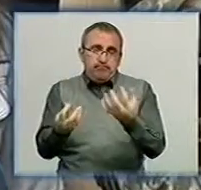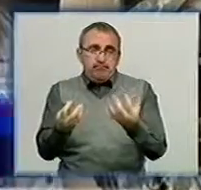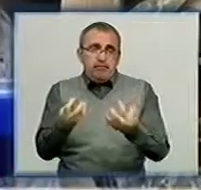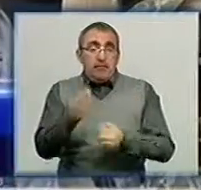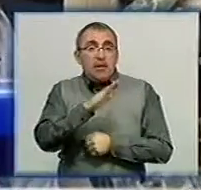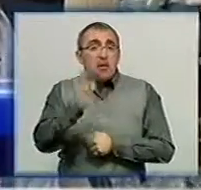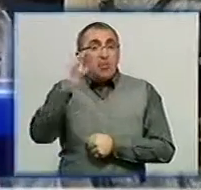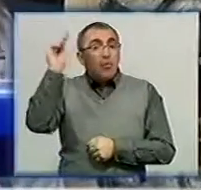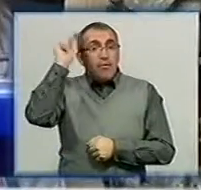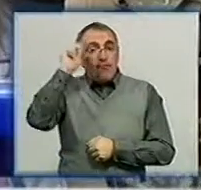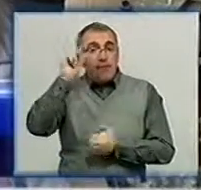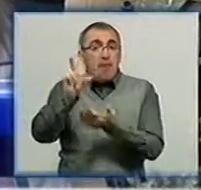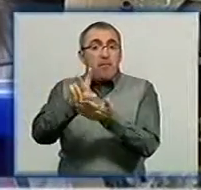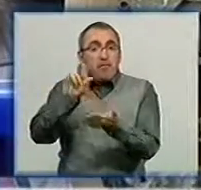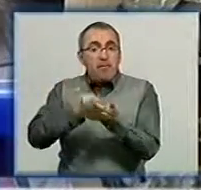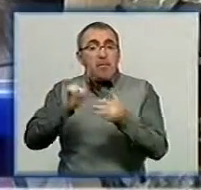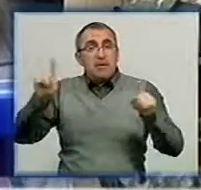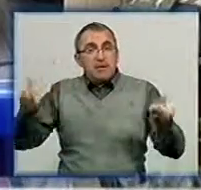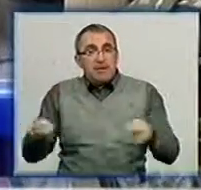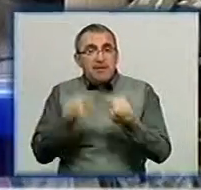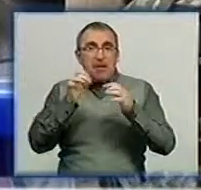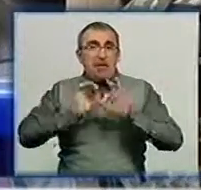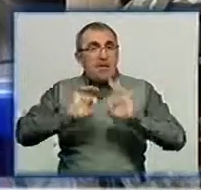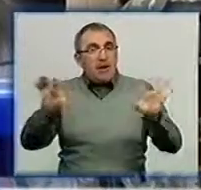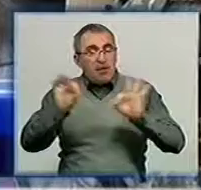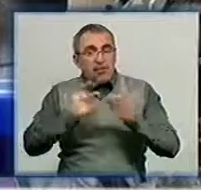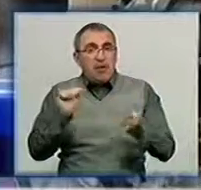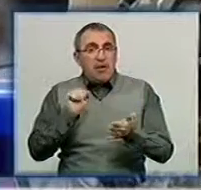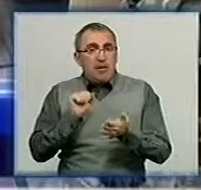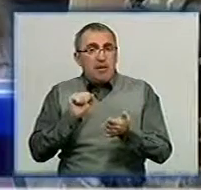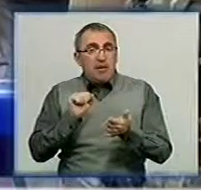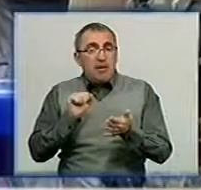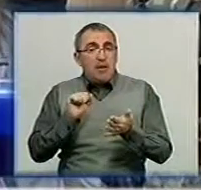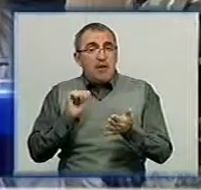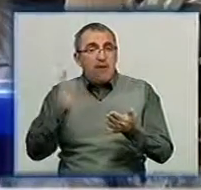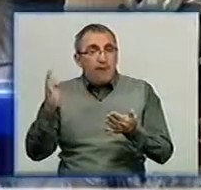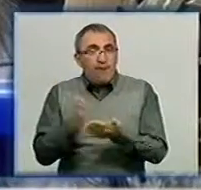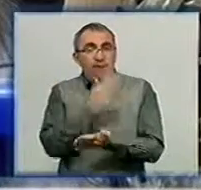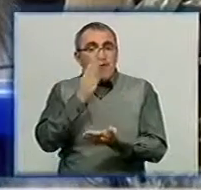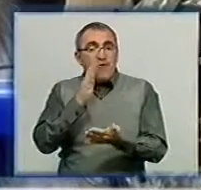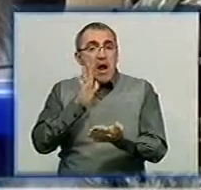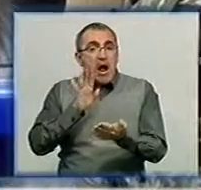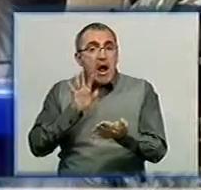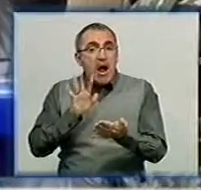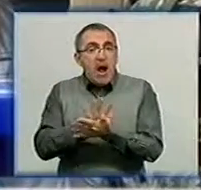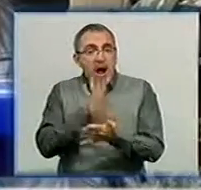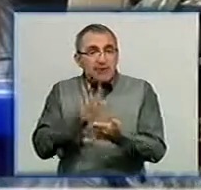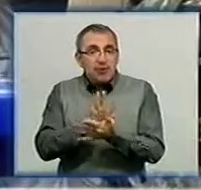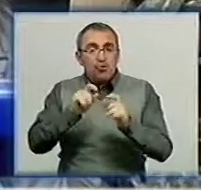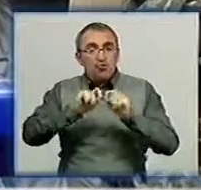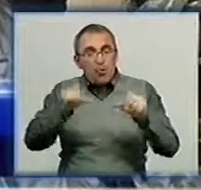виховуватися, наприклад, були створені презентації, вийшла газета шкільна, яку роздали в